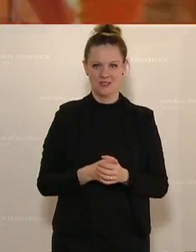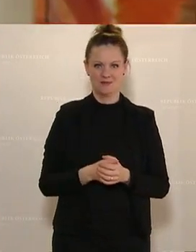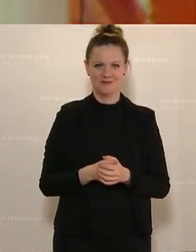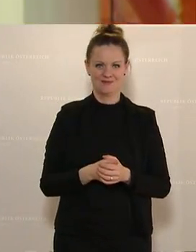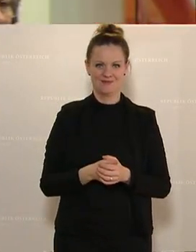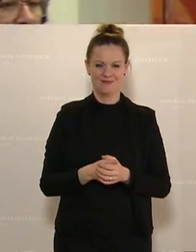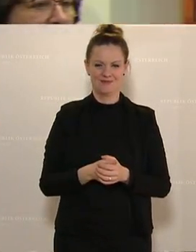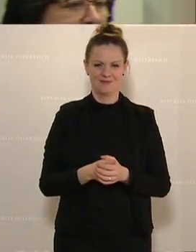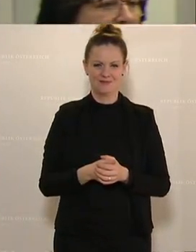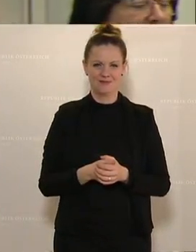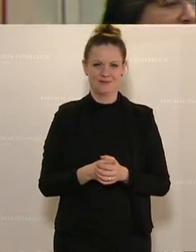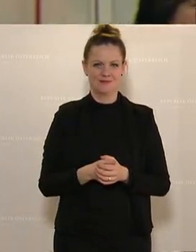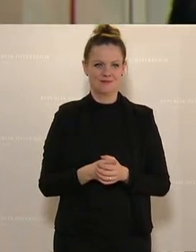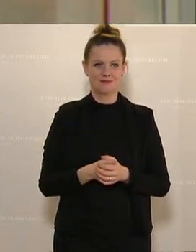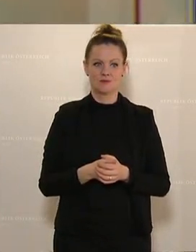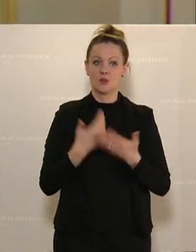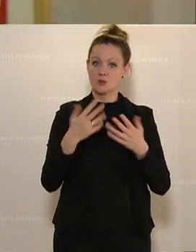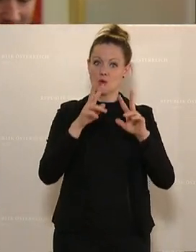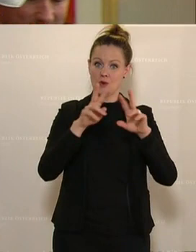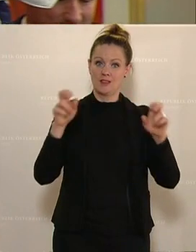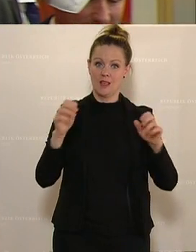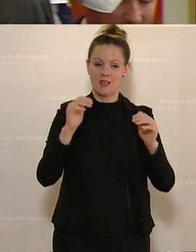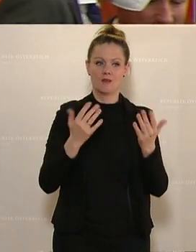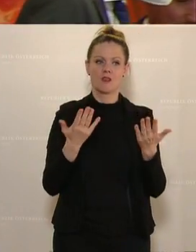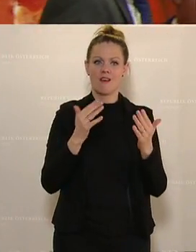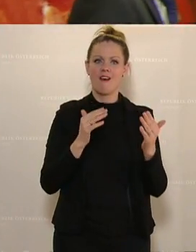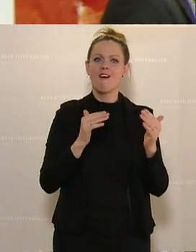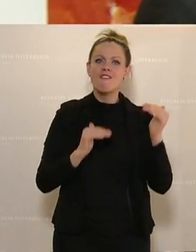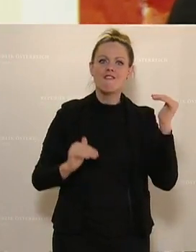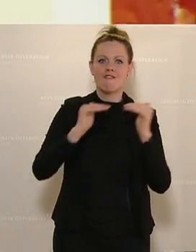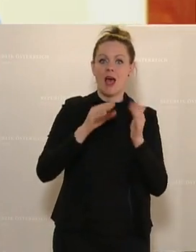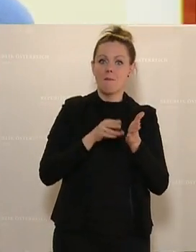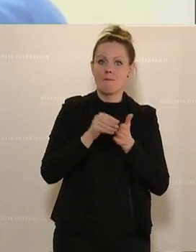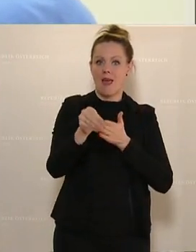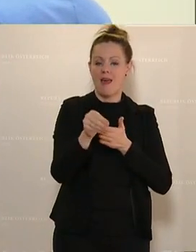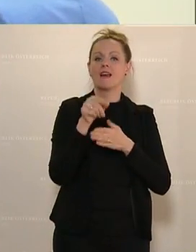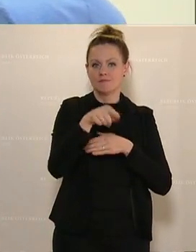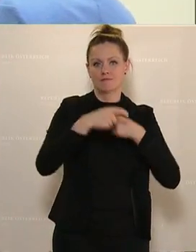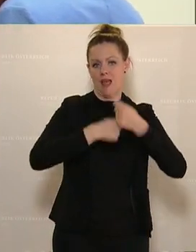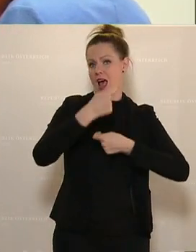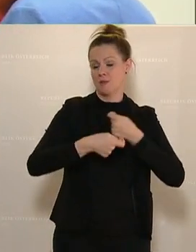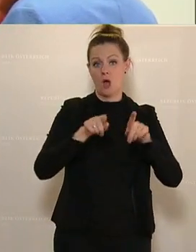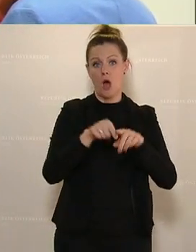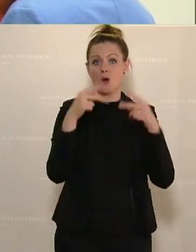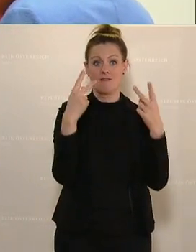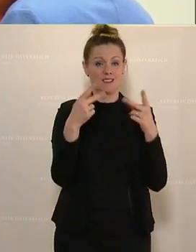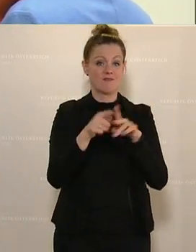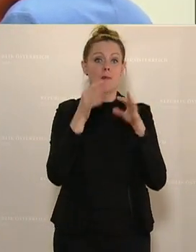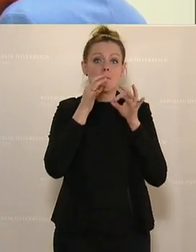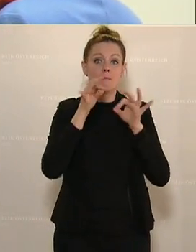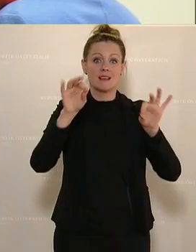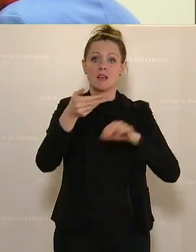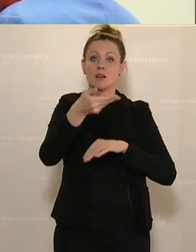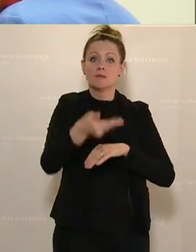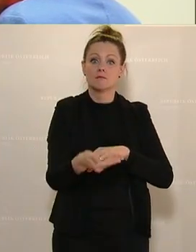Und dass wir auch an dem Thema Fair Pay arbeiten, weil es auch im Regierungsprogramm verankert ist und hier Verbesserungen in der